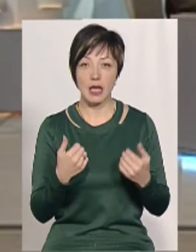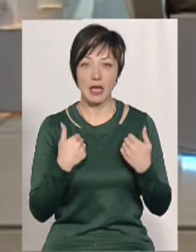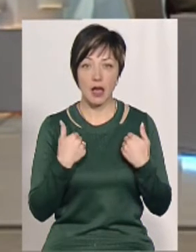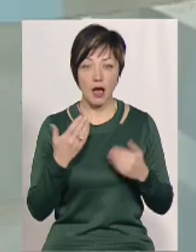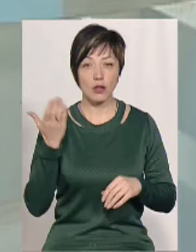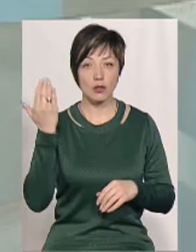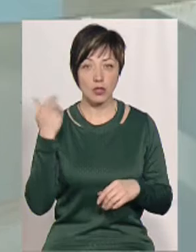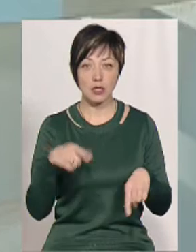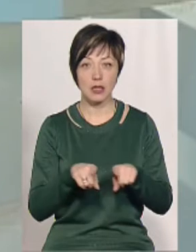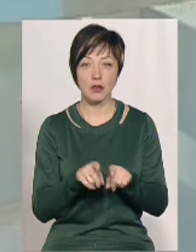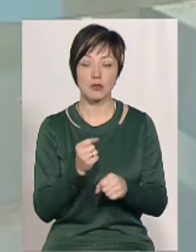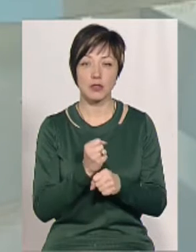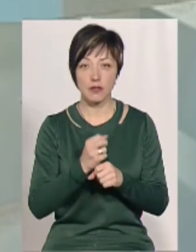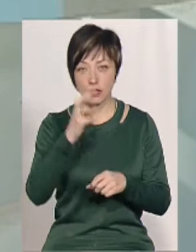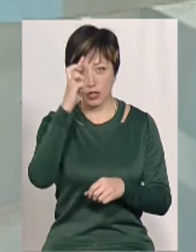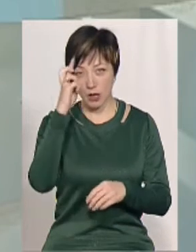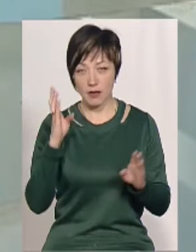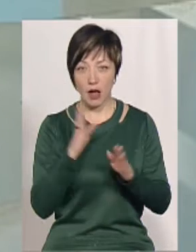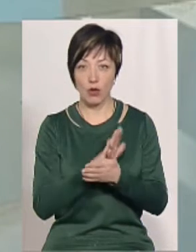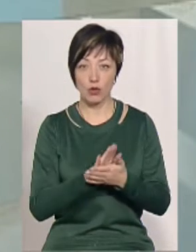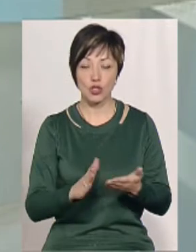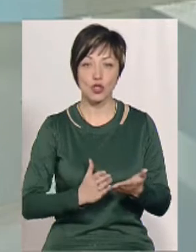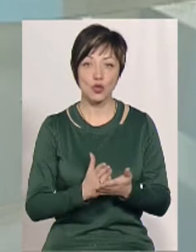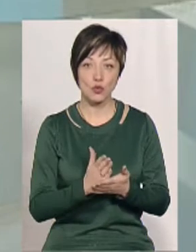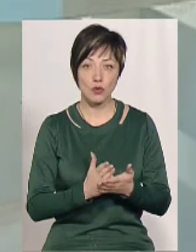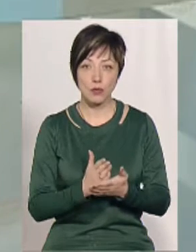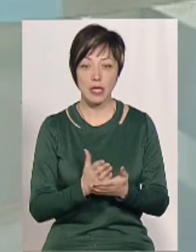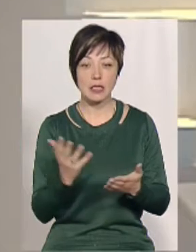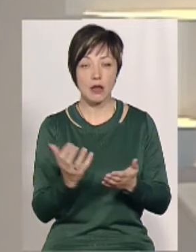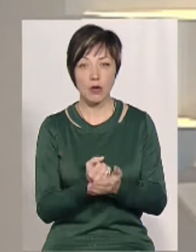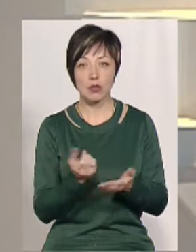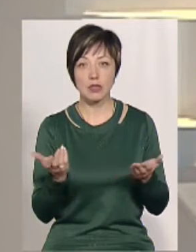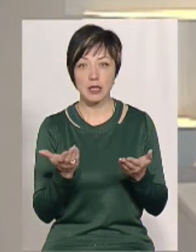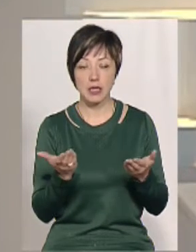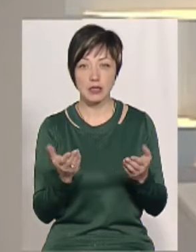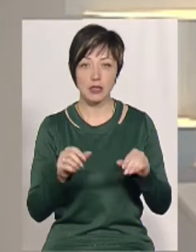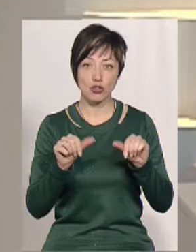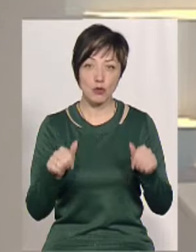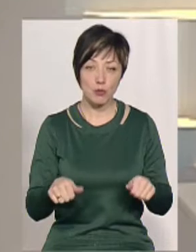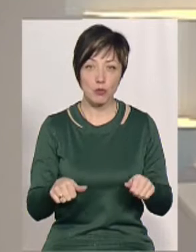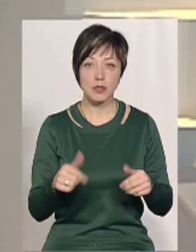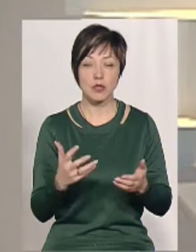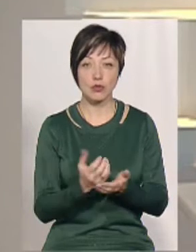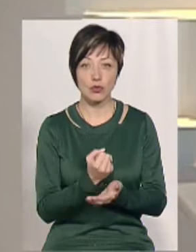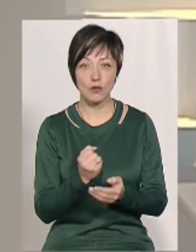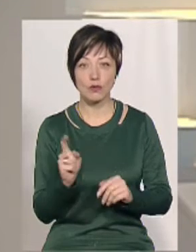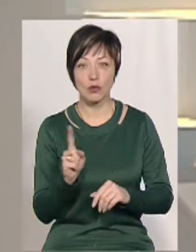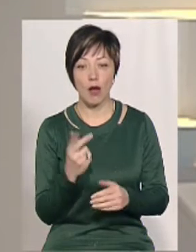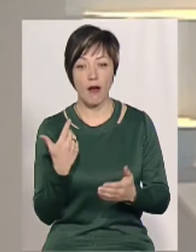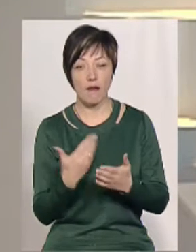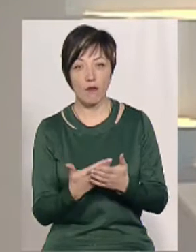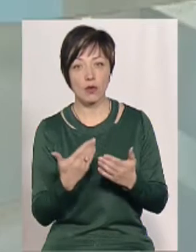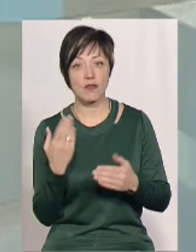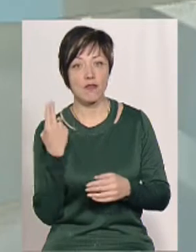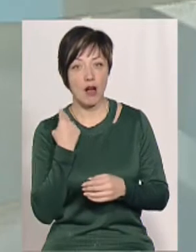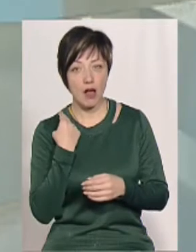Я тоді також працював на державній екологічній службі і знаходжу десь якимось чином, знайшов, що а от